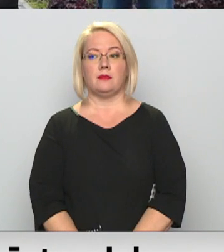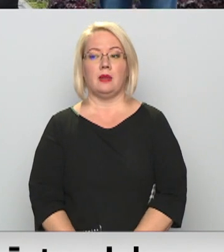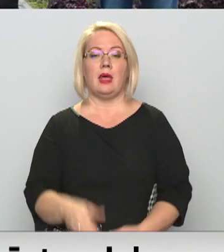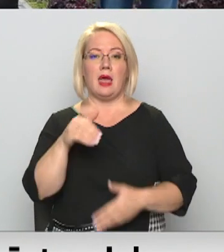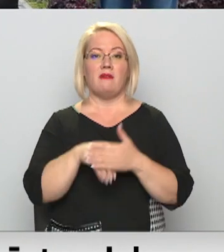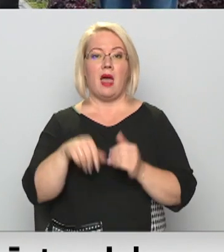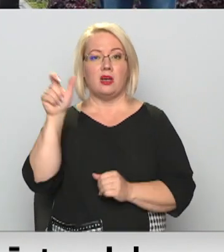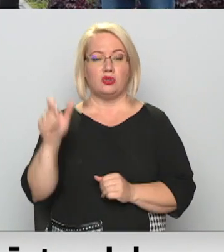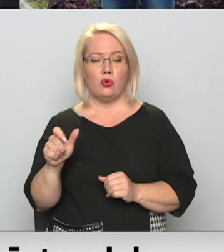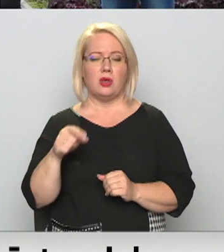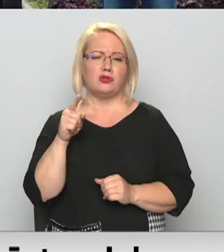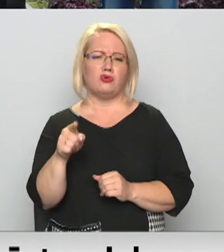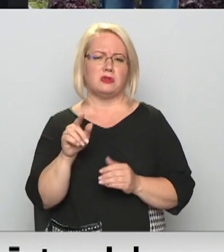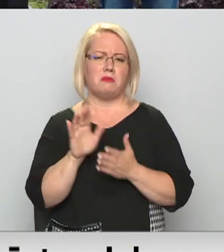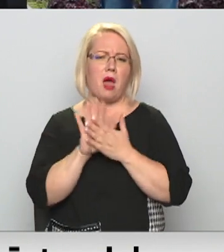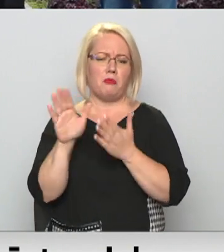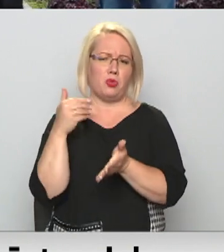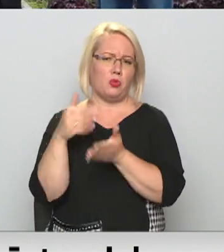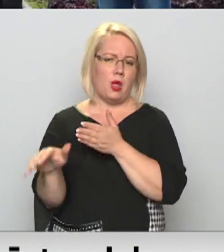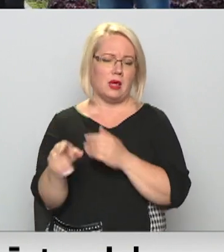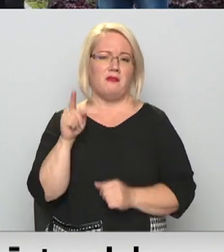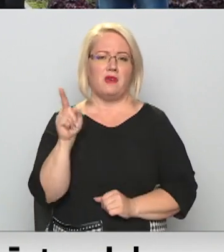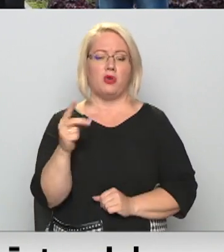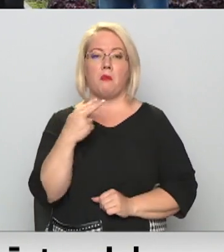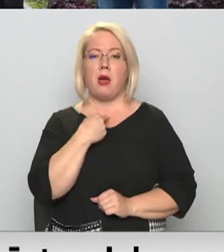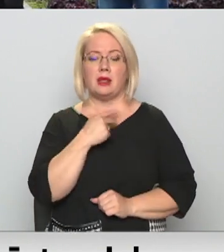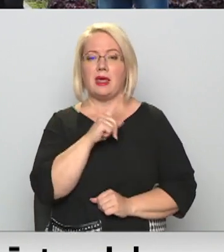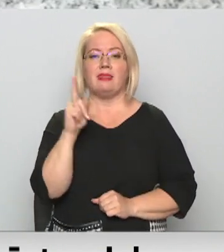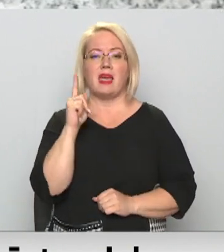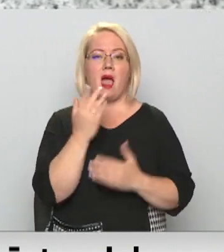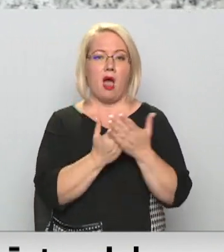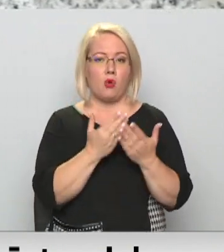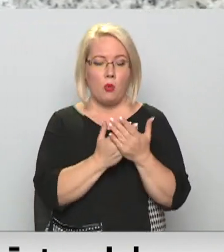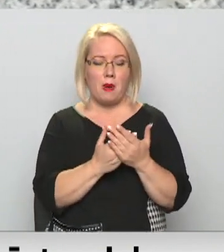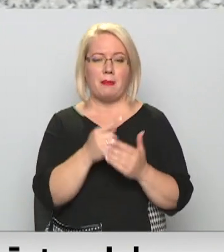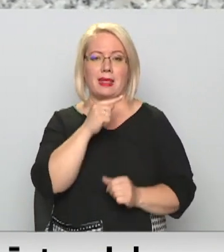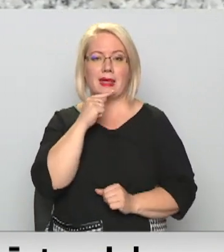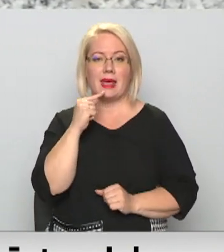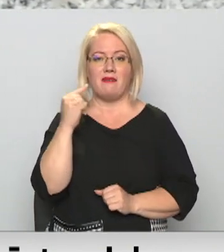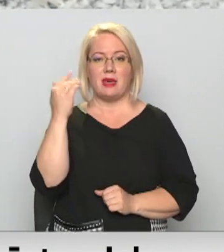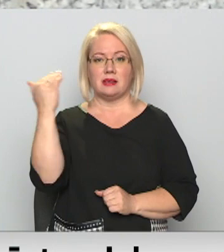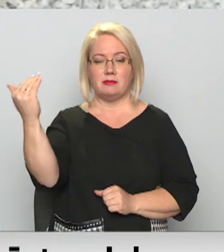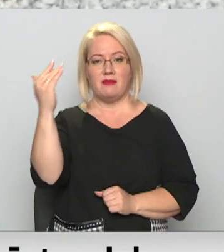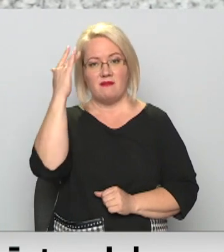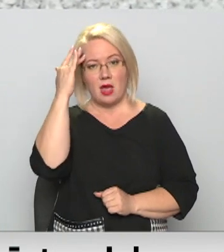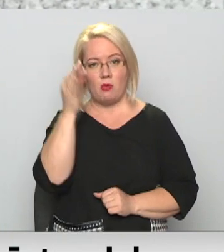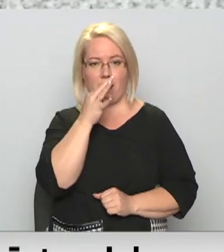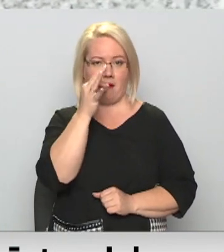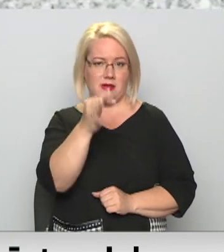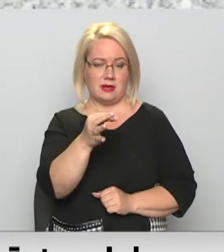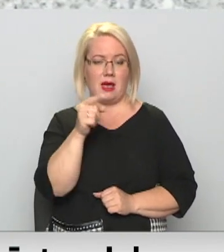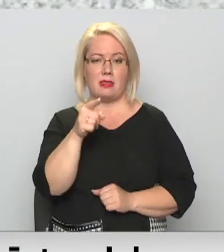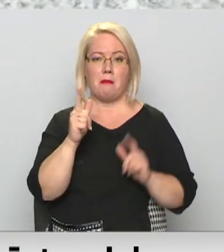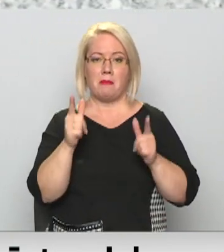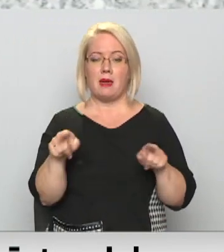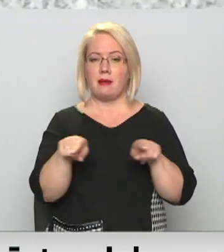Vēsturnieks gan šos pārmetumus noliec. Viņu gan pārsteic nevis argumenti, bet tas, kā šis Krievijas viedoklis, tiek pausts. Tam piekrīt